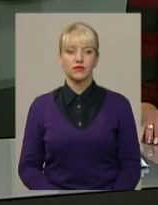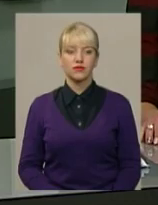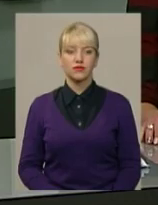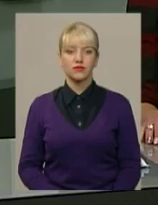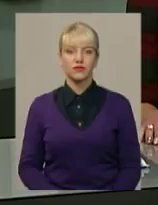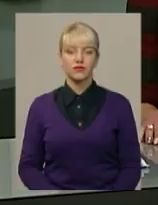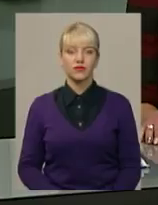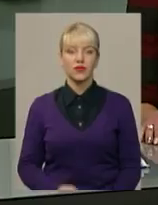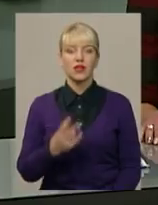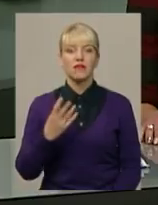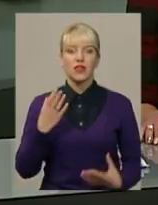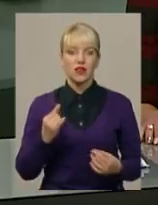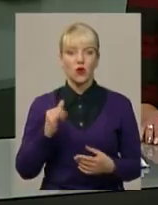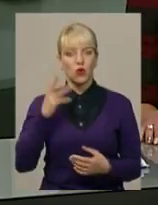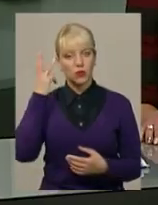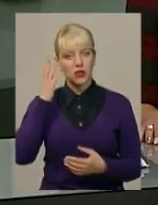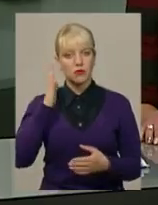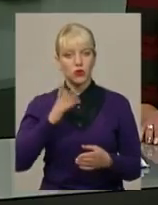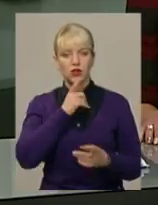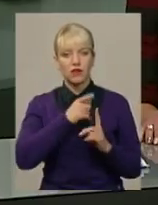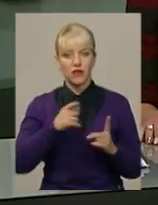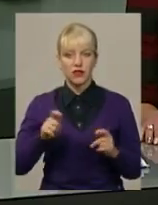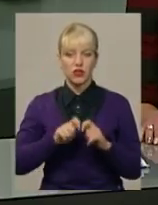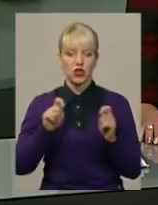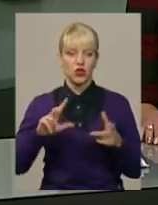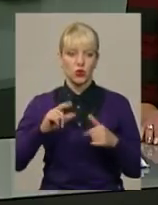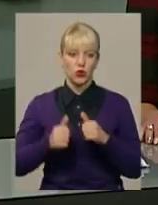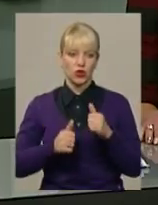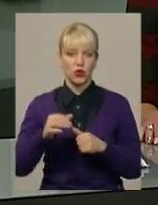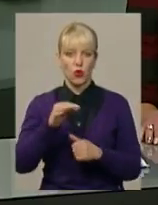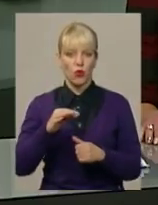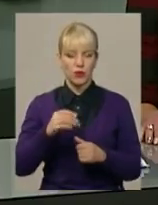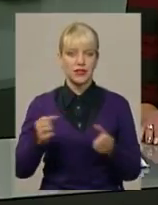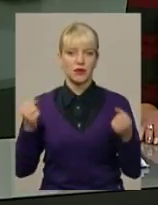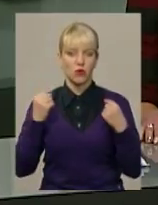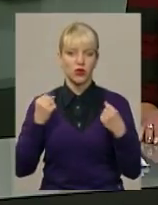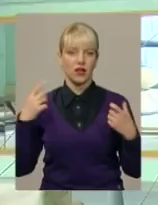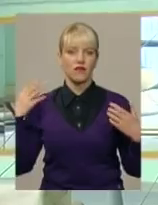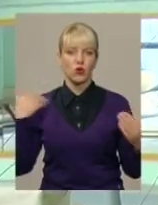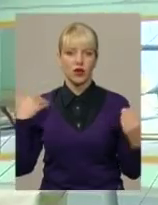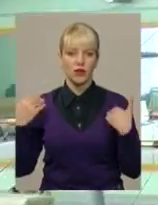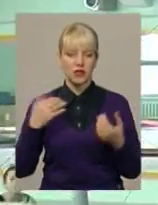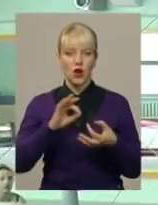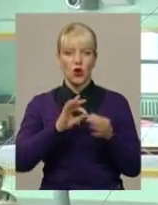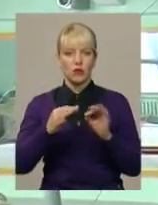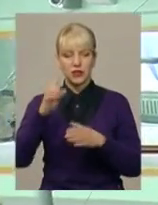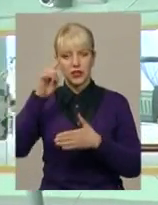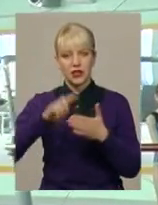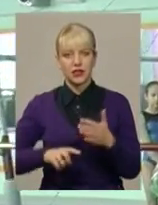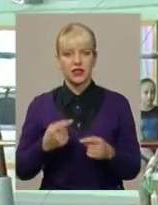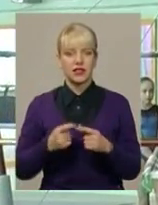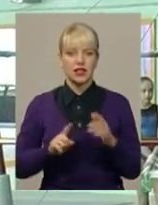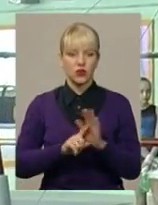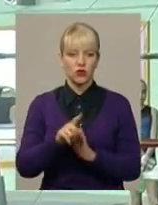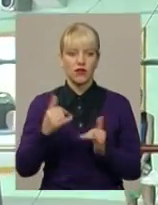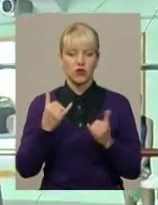Два дні у Хмельницькому триватиме відкритий турнір області зі спортивної гімнастики «Олімпійські надії». Стартував він сьогодні в